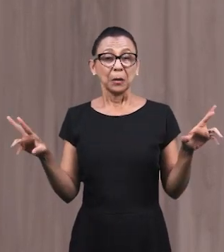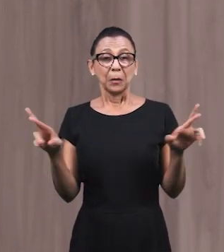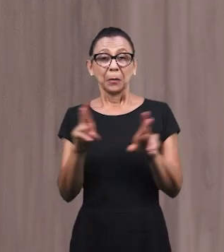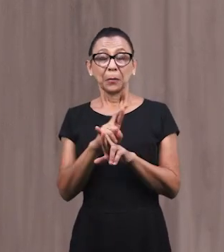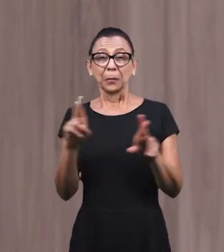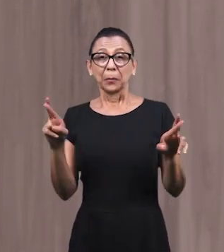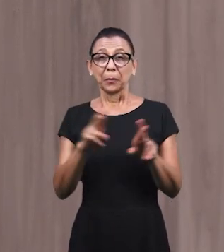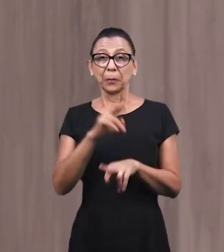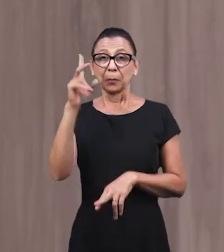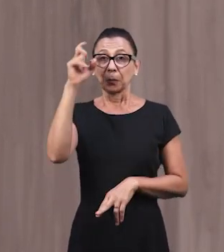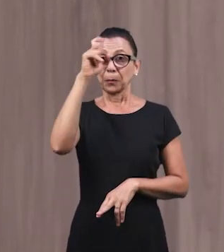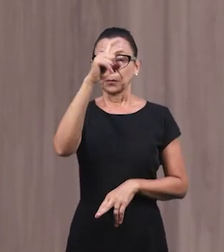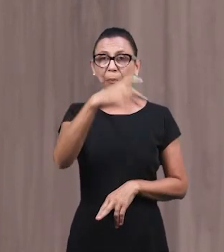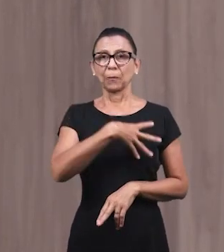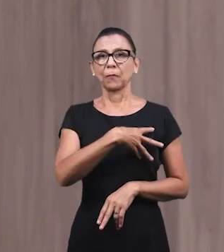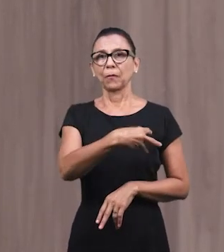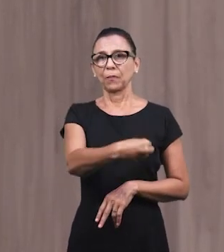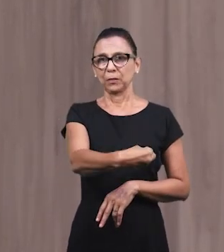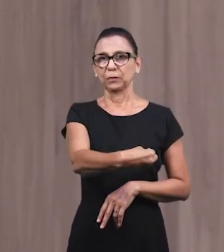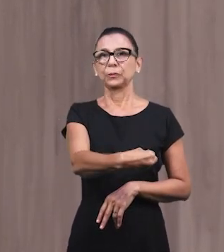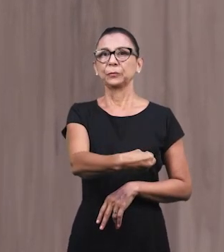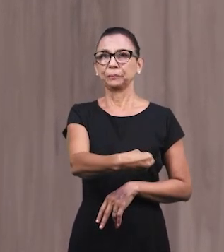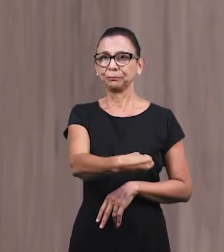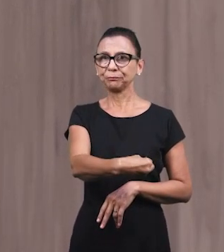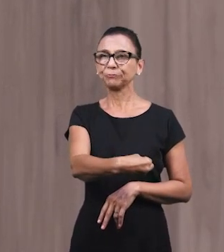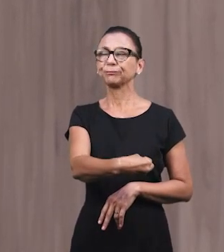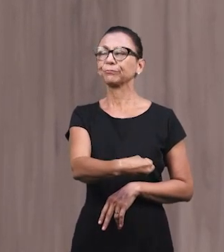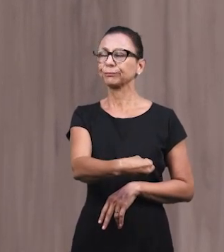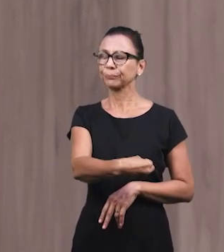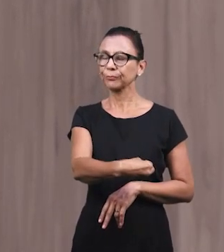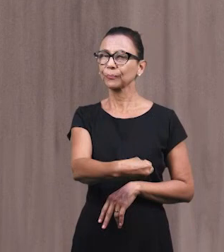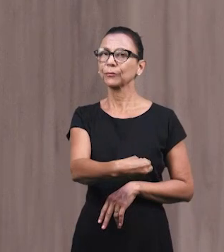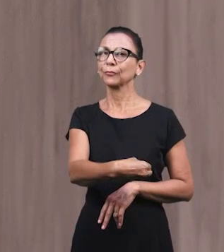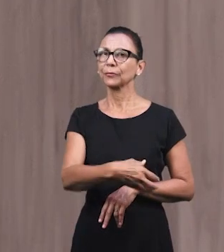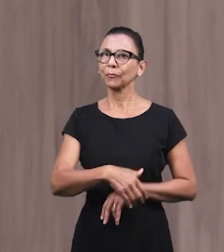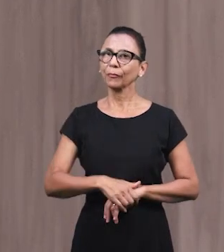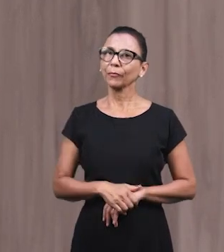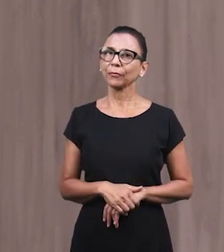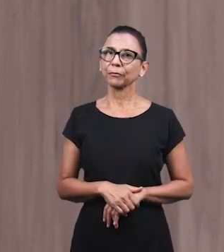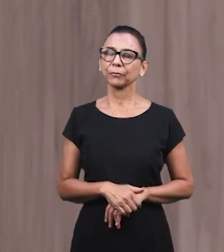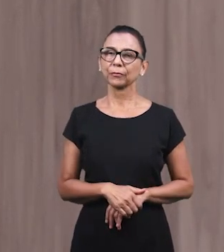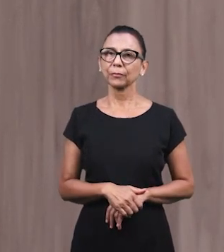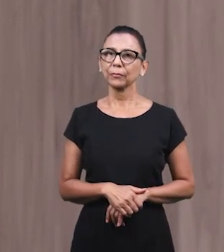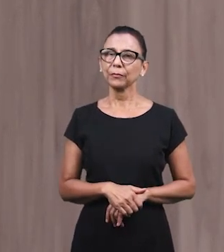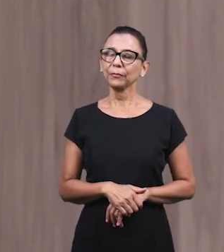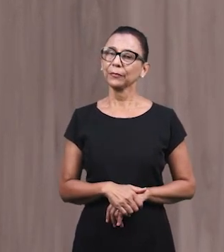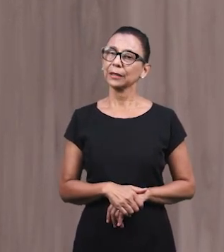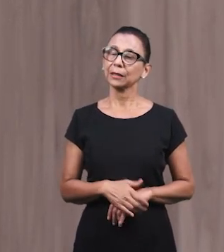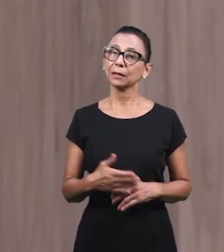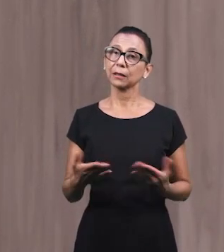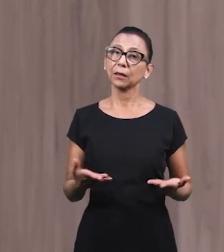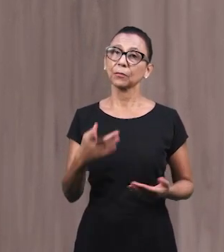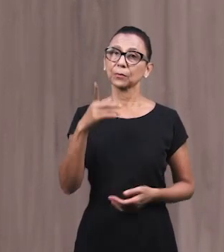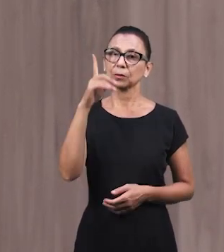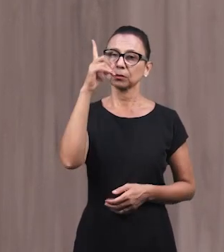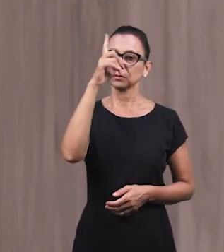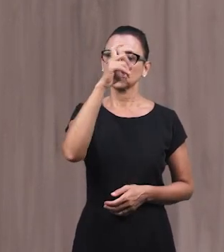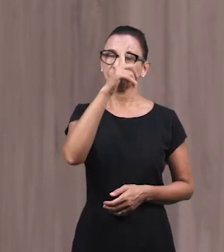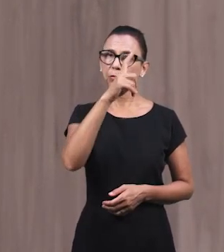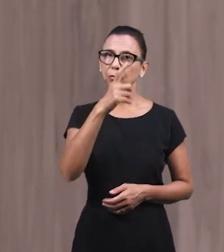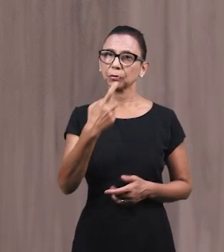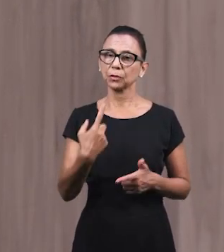неделе немножко поругались с одним из детей. И эта ситуация,